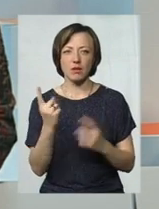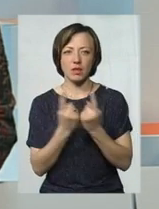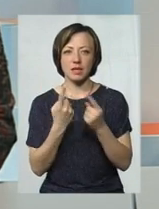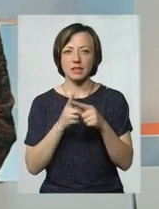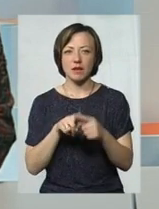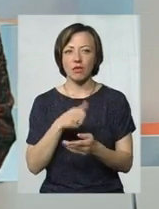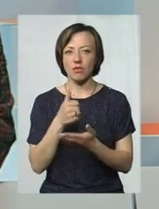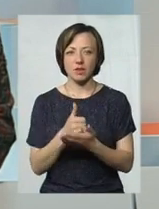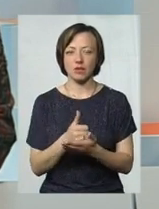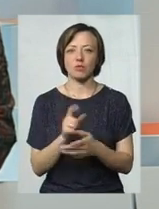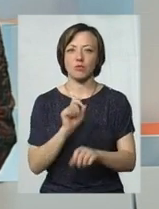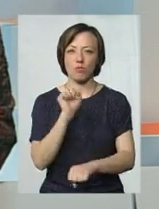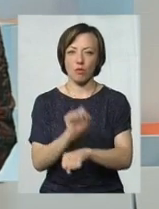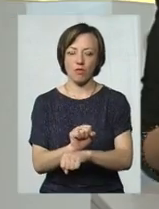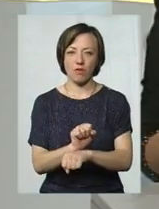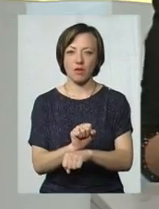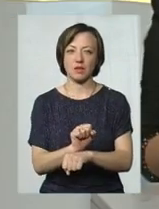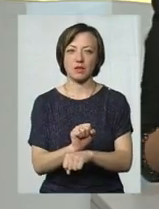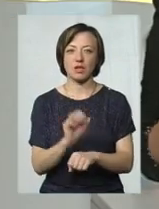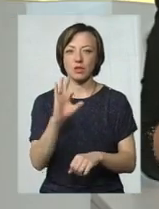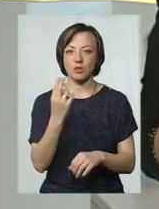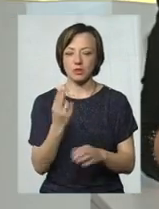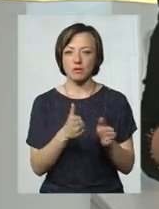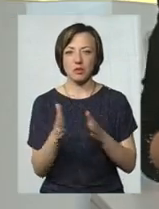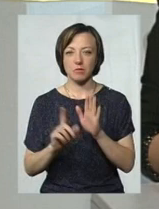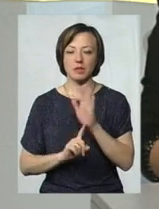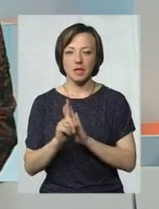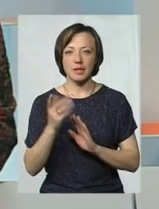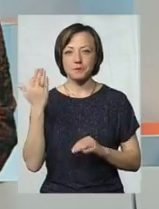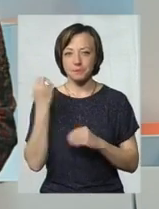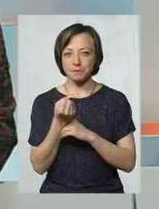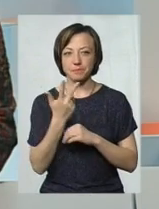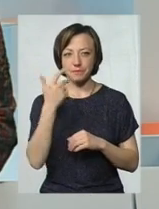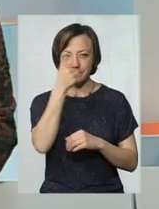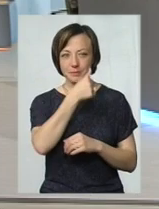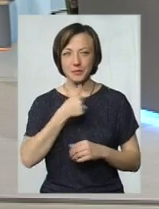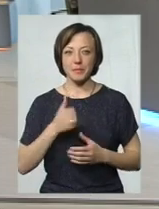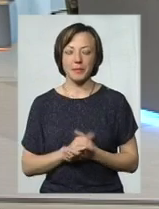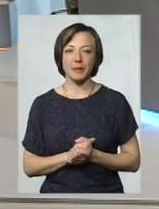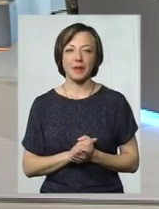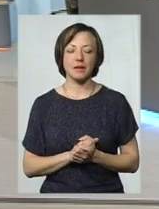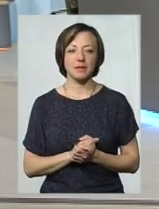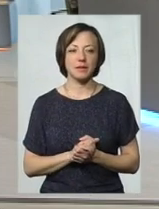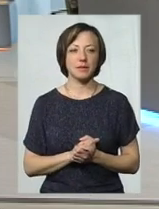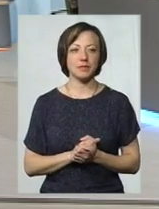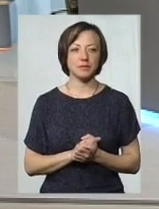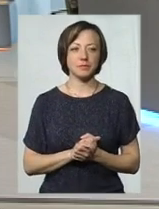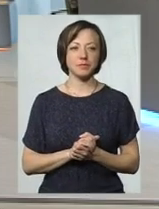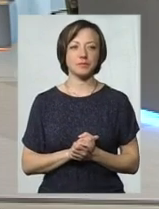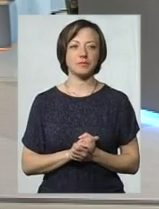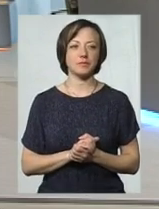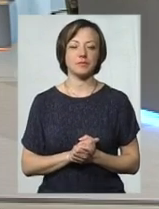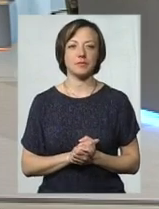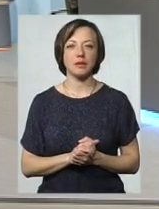найголовніше, ніж блокувати сус-мереж. І це треба було почати ще два В 13-му році. Але все ж таки, тоді